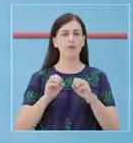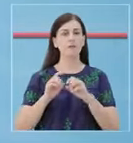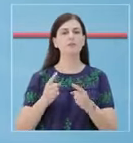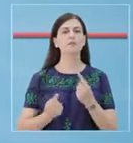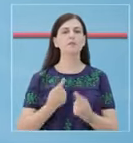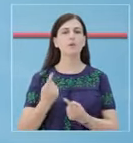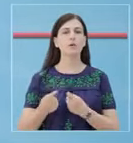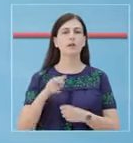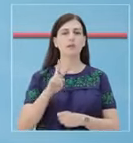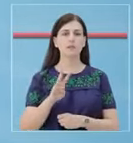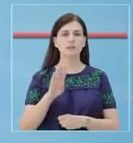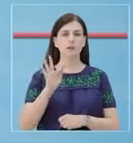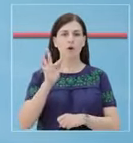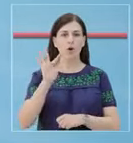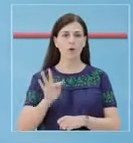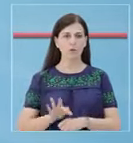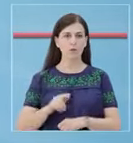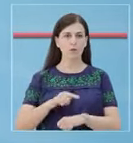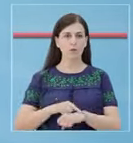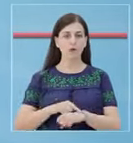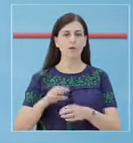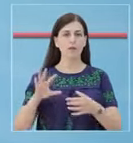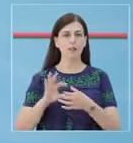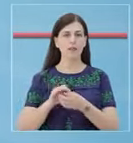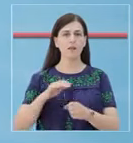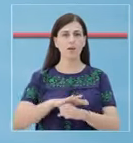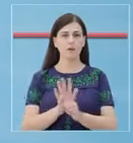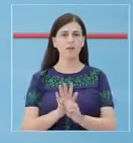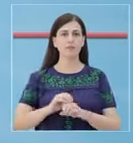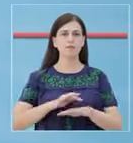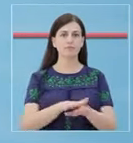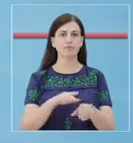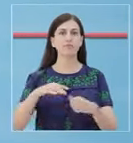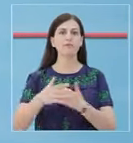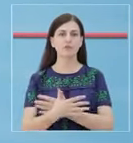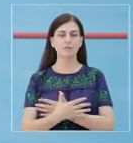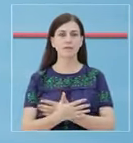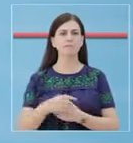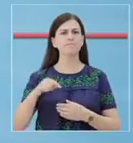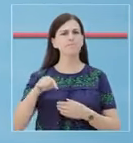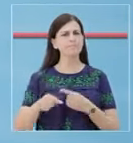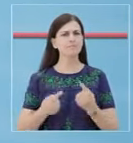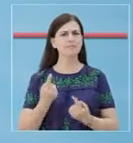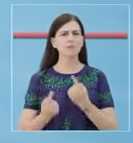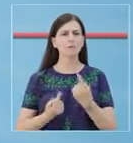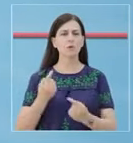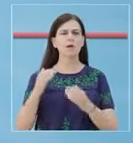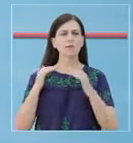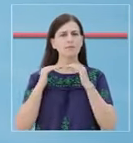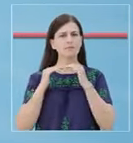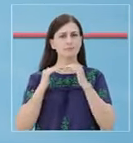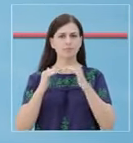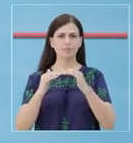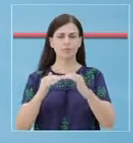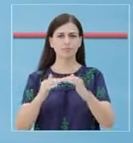Përshëndetje, ju bëjmë me dje situatën e 24 orëve të fundit të COVID-19 në Shqipri. Në vëndin